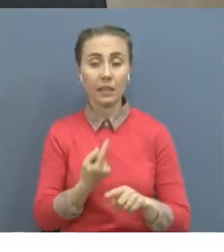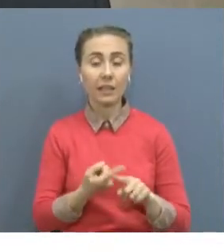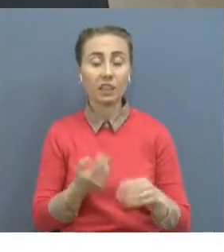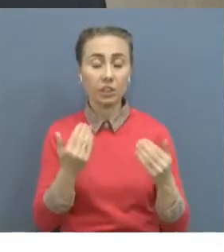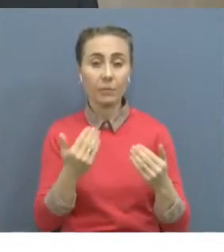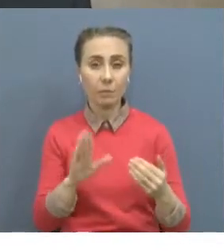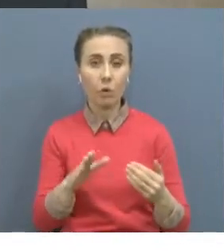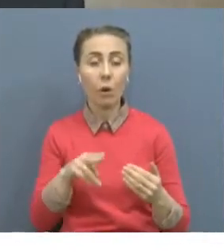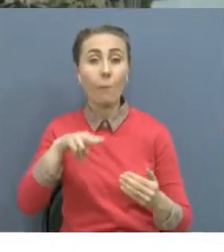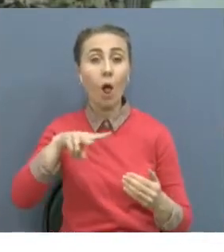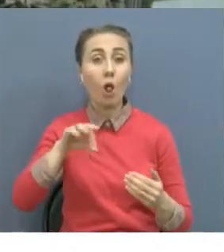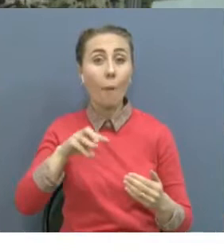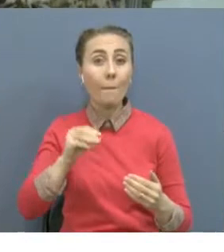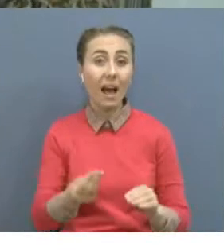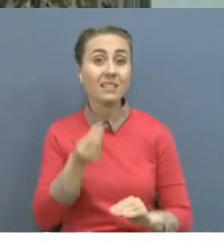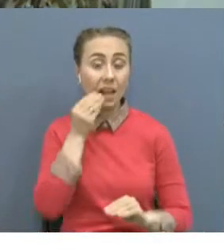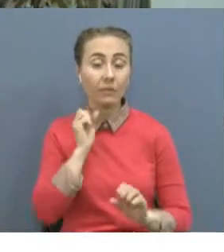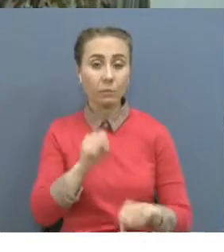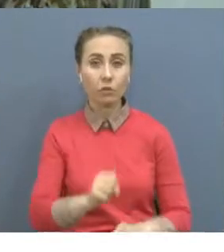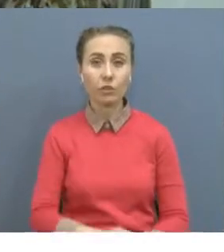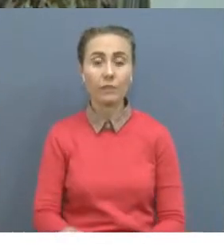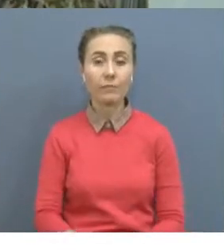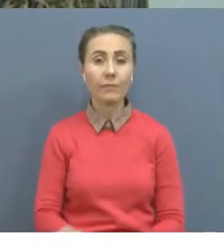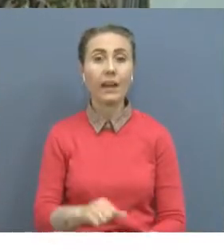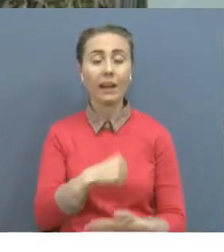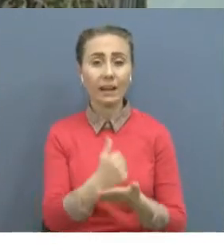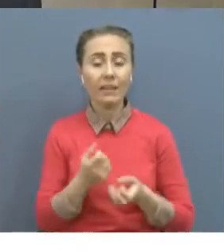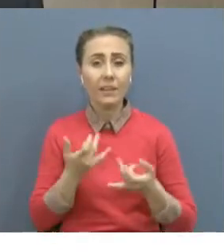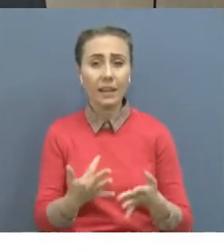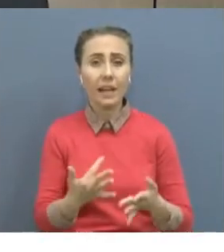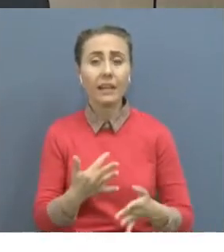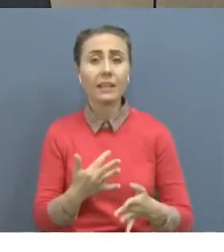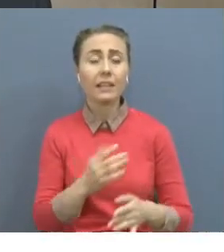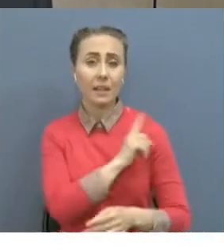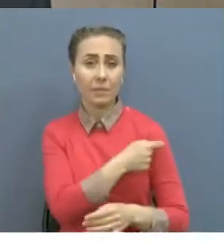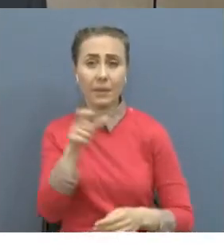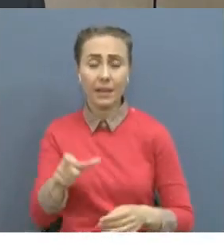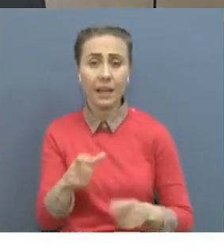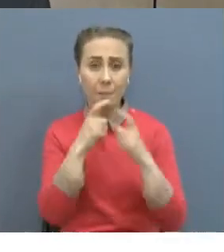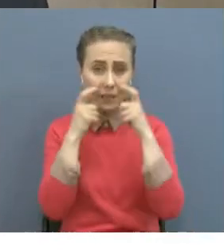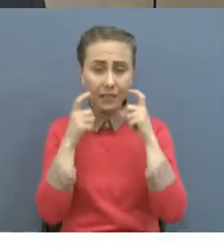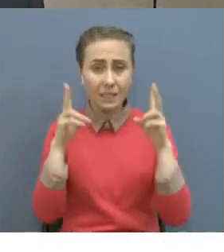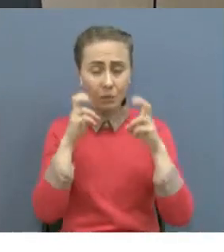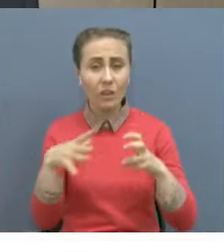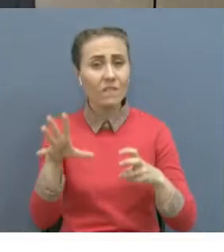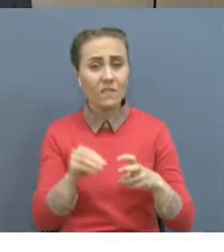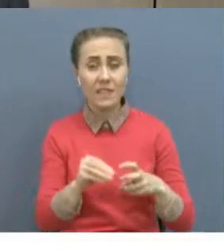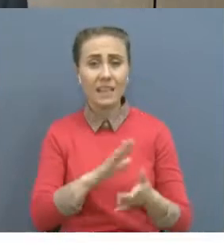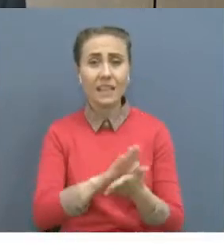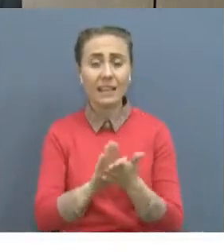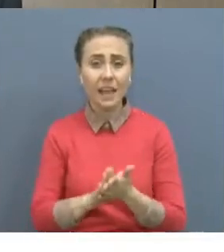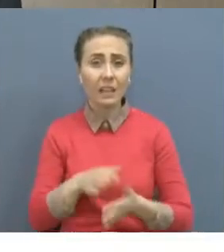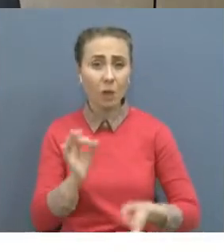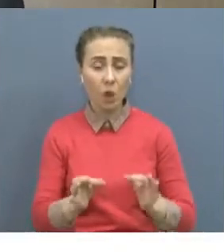Алтыс салы жағын біз бірден төқтаттық, оларды қабылдаған жақтық. Пациент келгенде ауызында маскасы болу көріп,